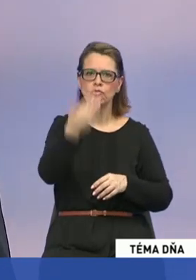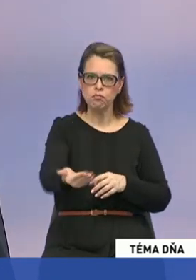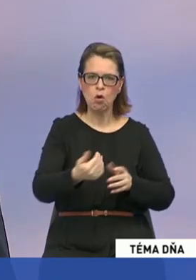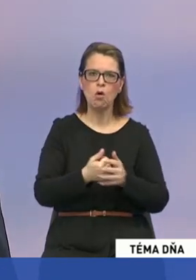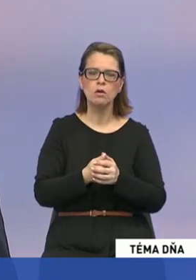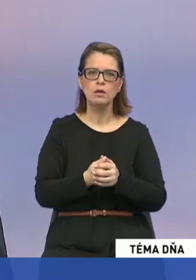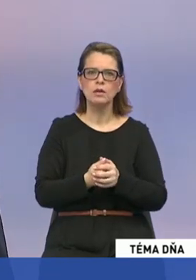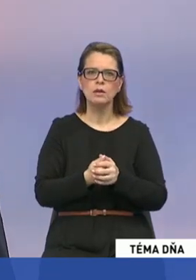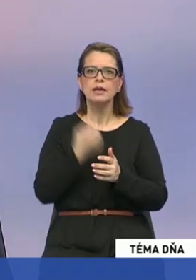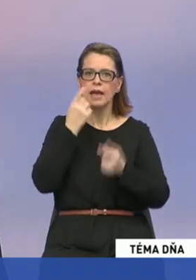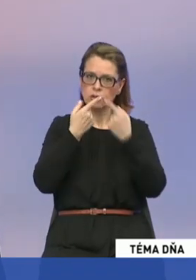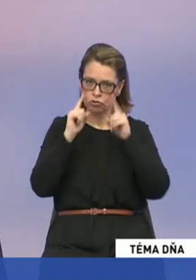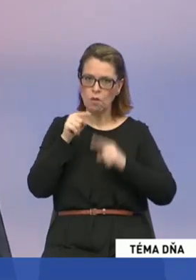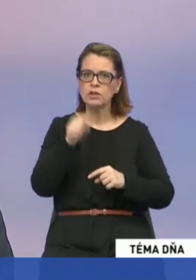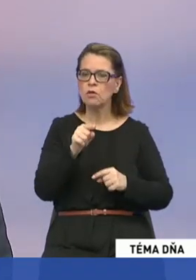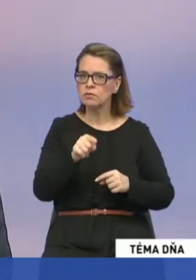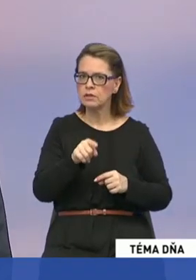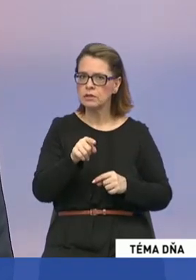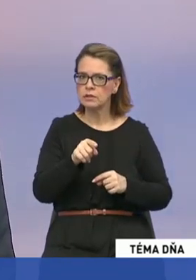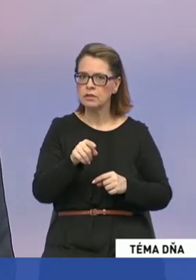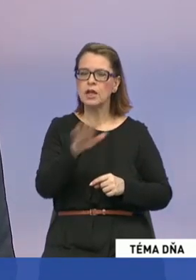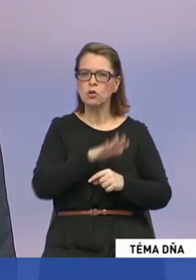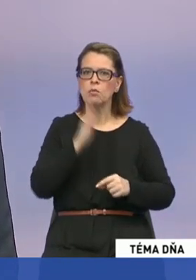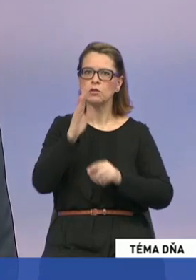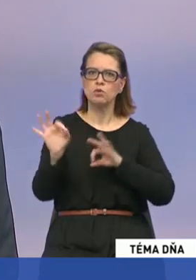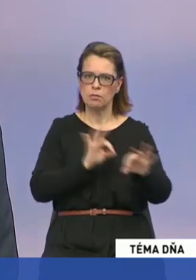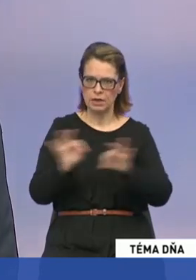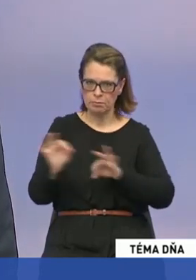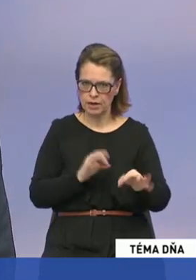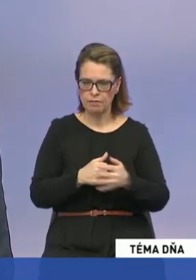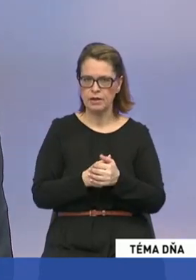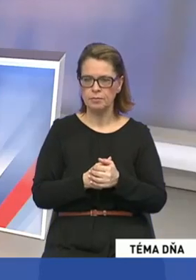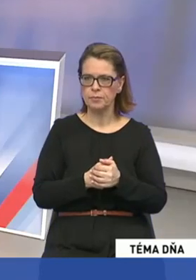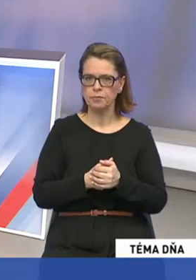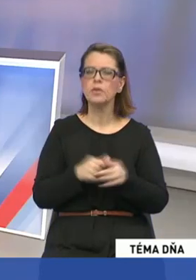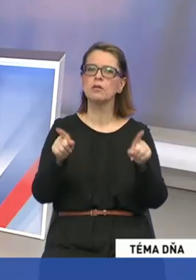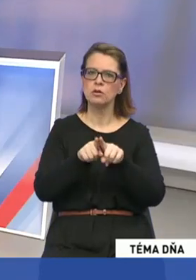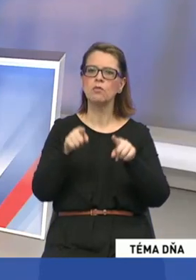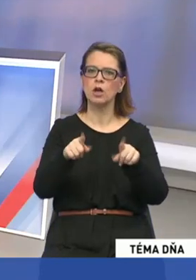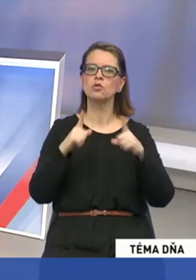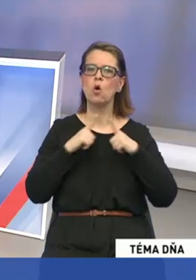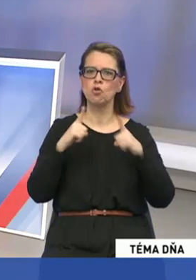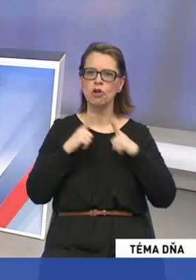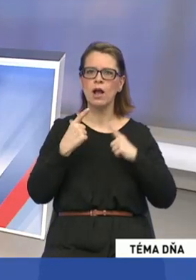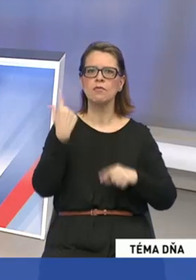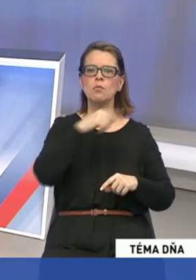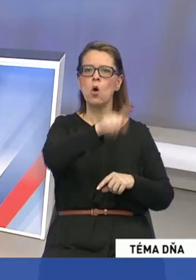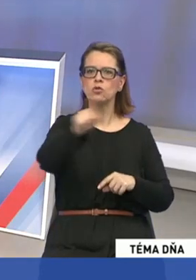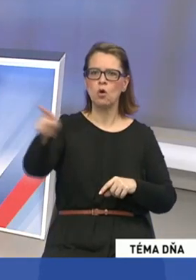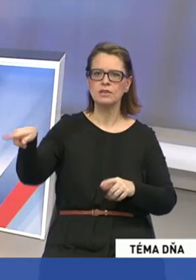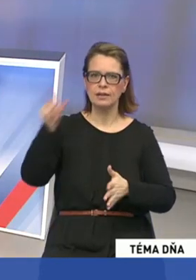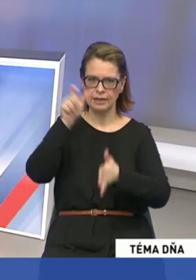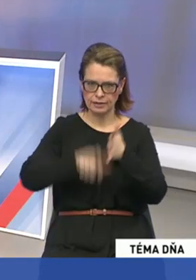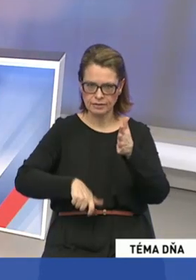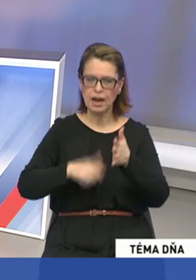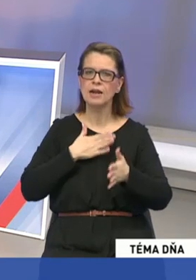aj v tejto oblasti, v tých prioritných oblastiach na to pripravené. A to isté očakávate aj od svojich partnerov? To isté očakávame od tých ostatných strán